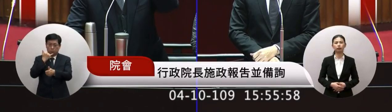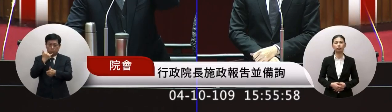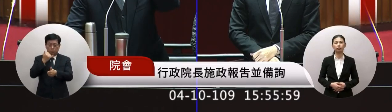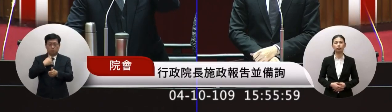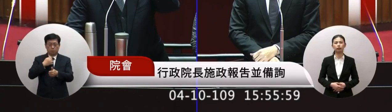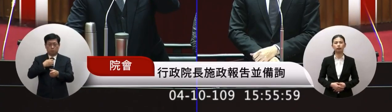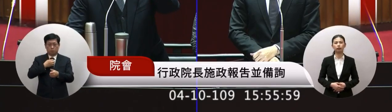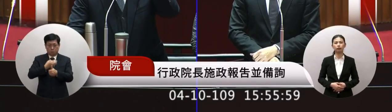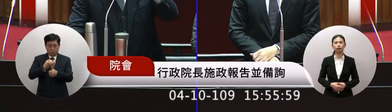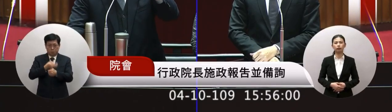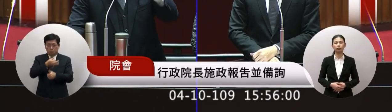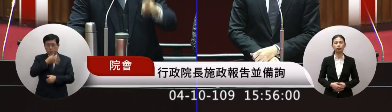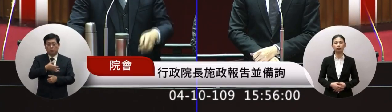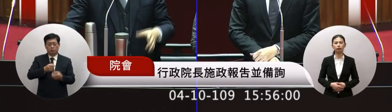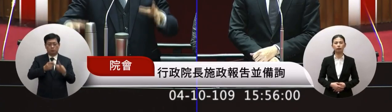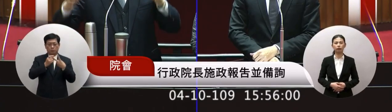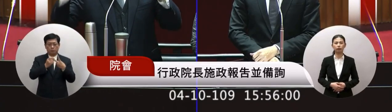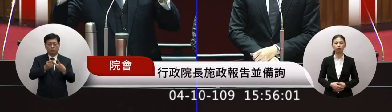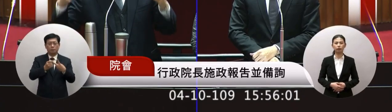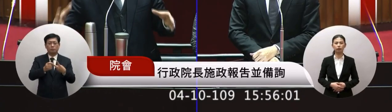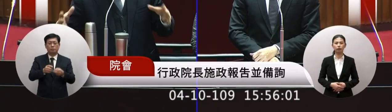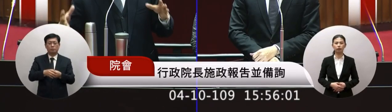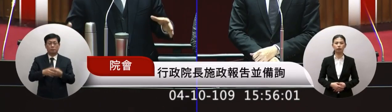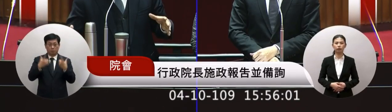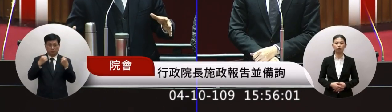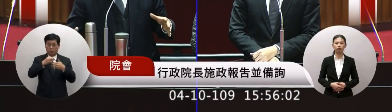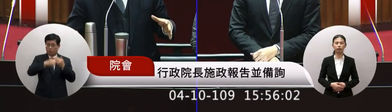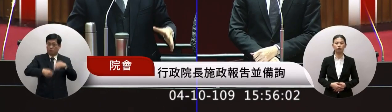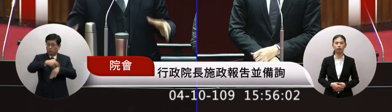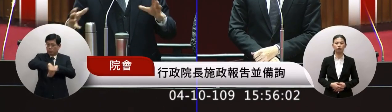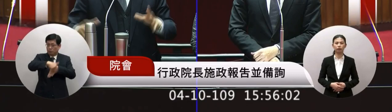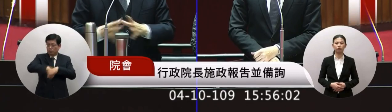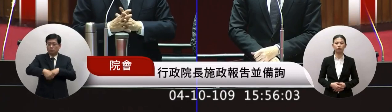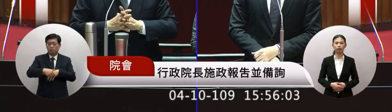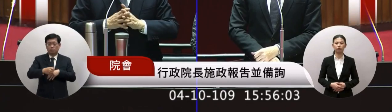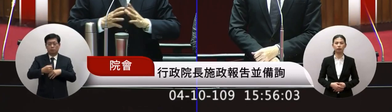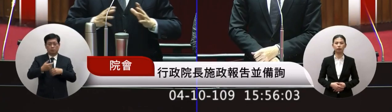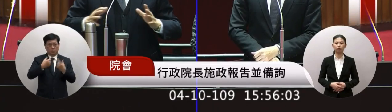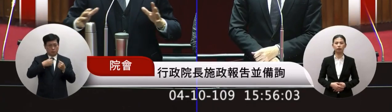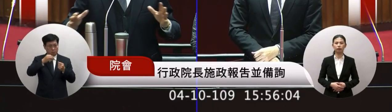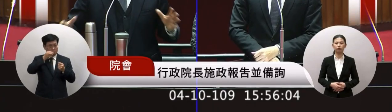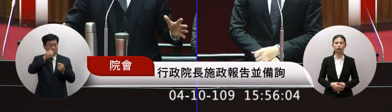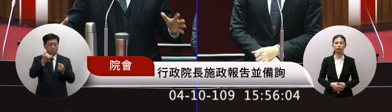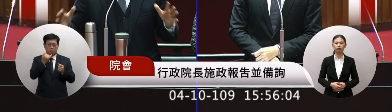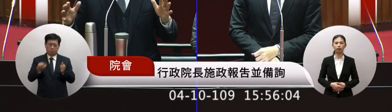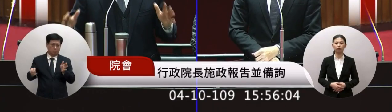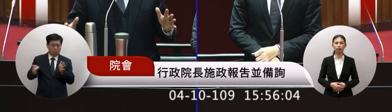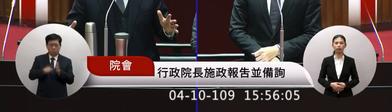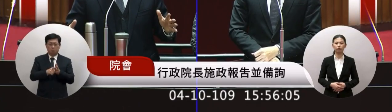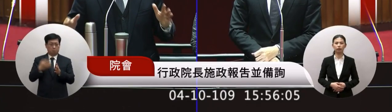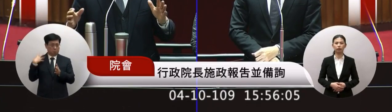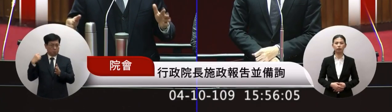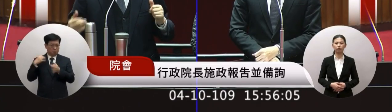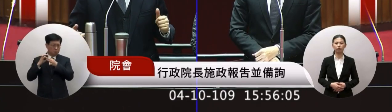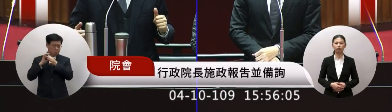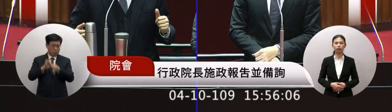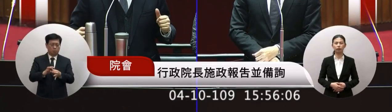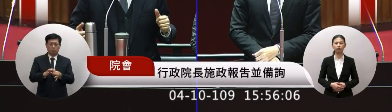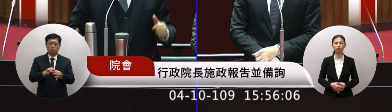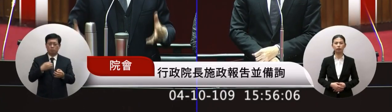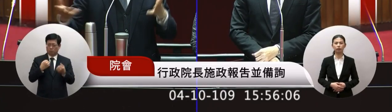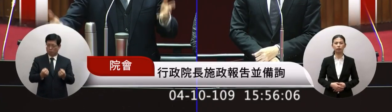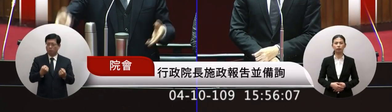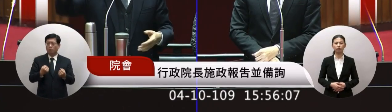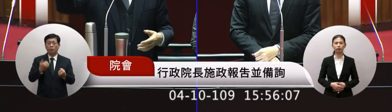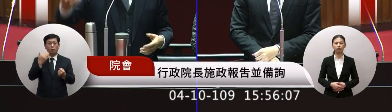這是第一個目的第二一個制度的設計就要設計它可以應援應救準修